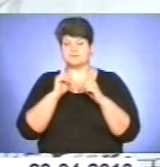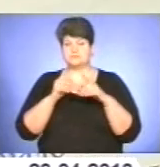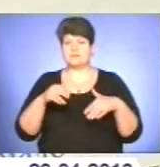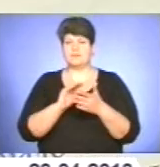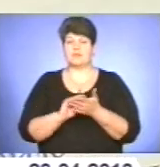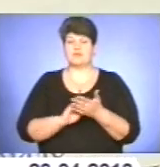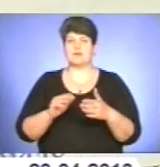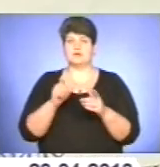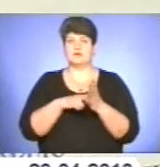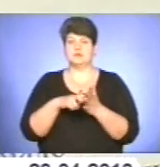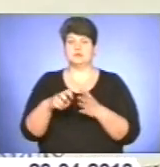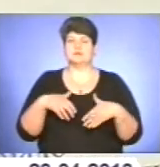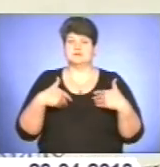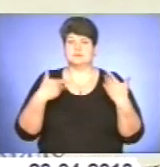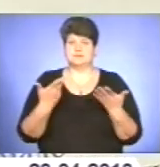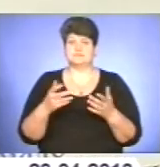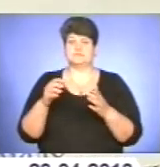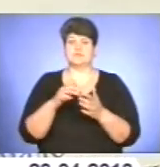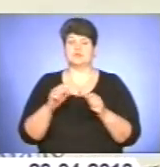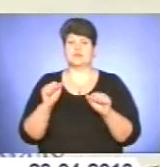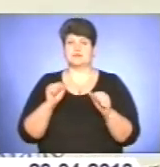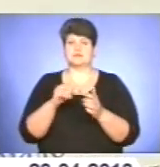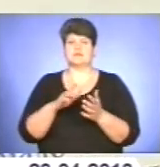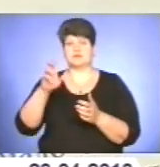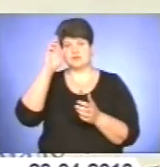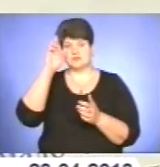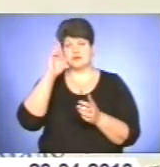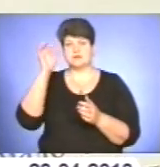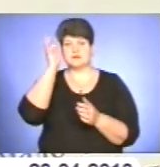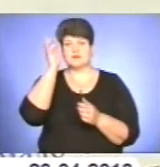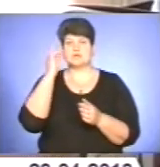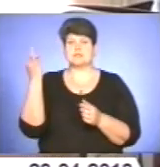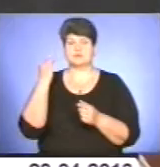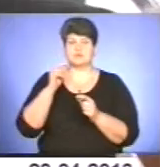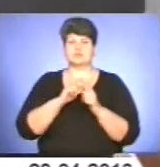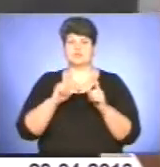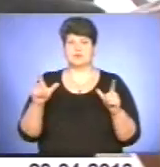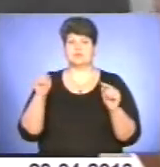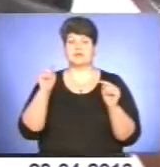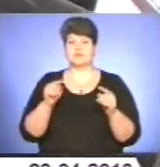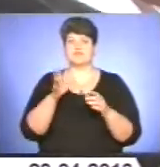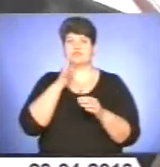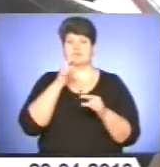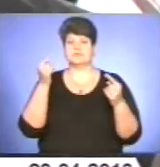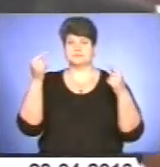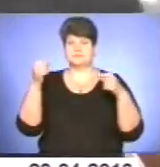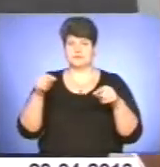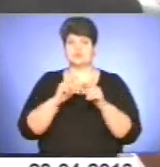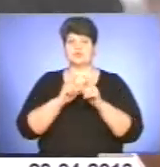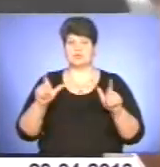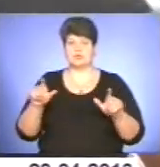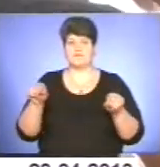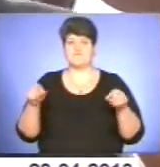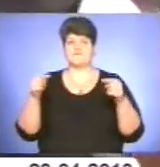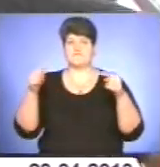до керівництва держави. А поки чекають на відповідь, згадують історію школи. Навіть в часи руїни після війни школу відновлювали.